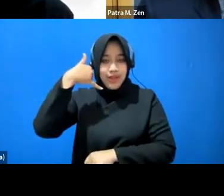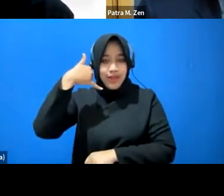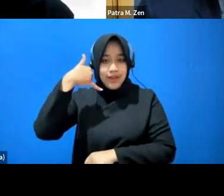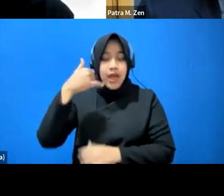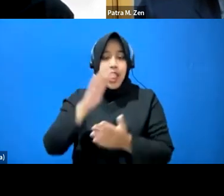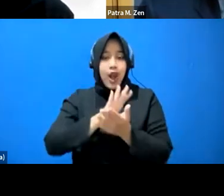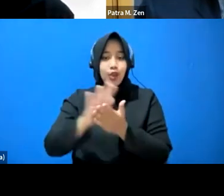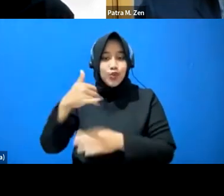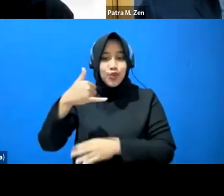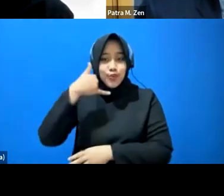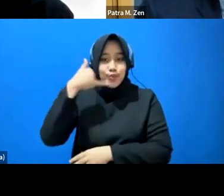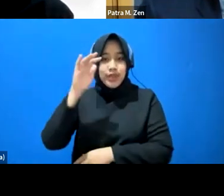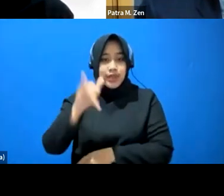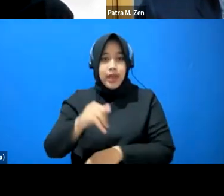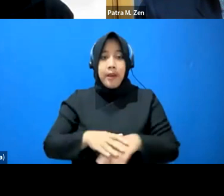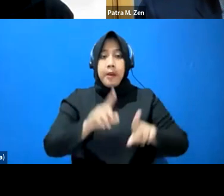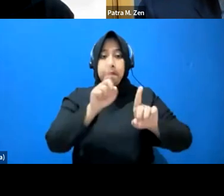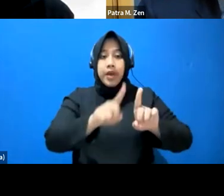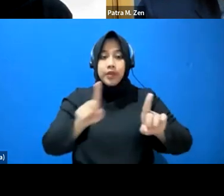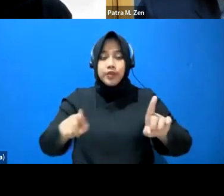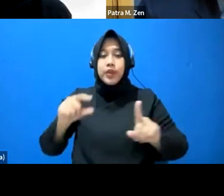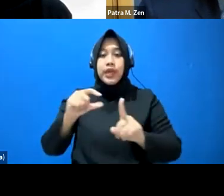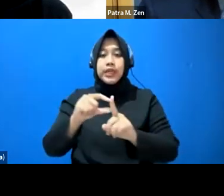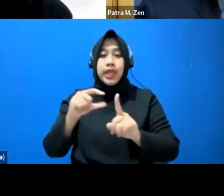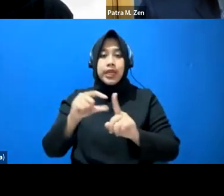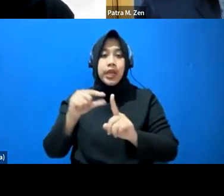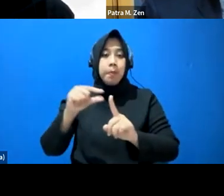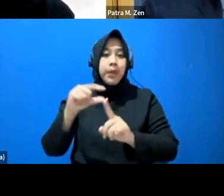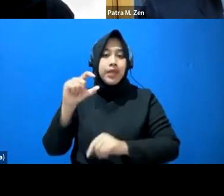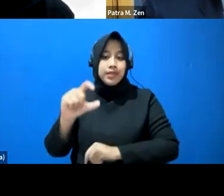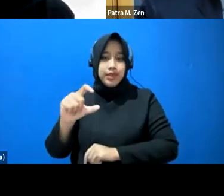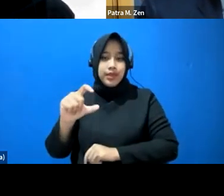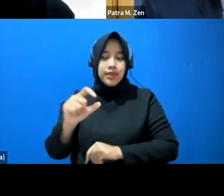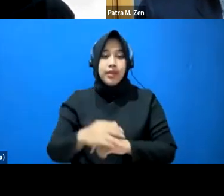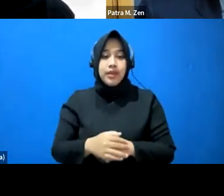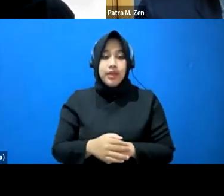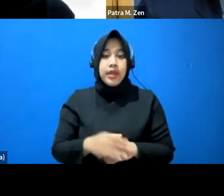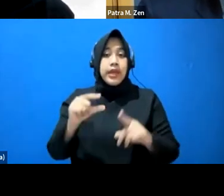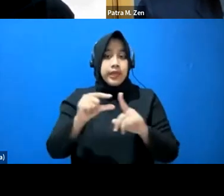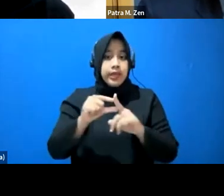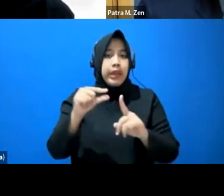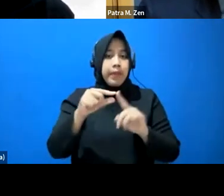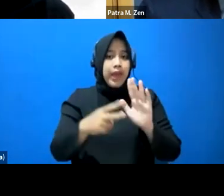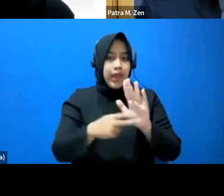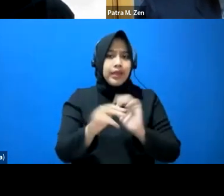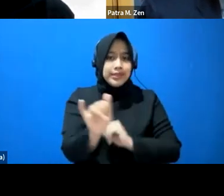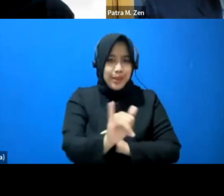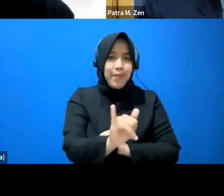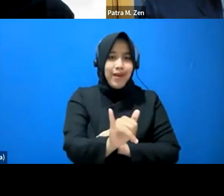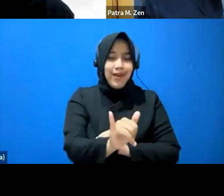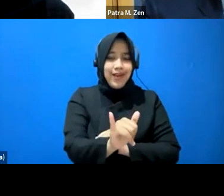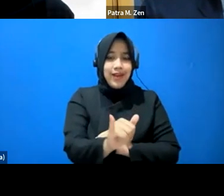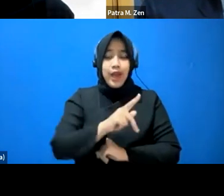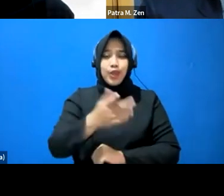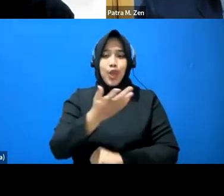hubungi ya masing-masing DDPC ya DPN juga begitu ya